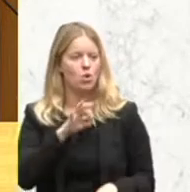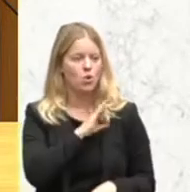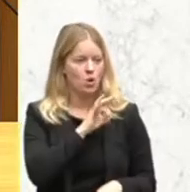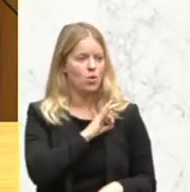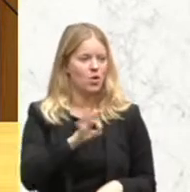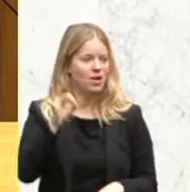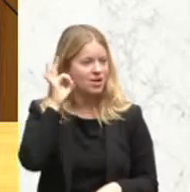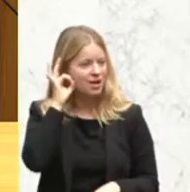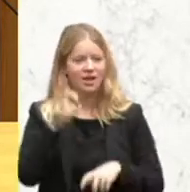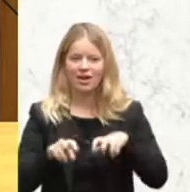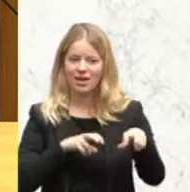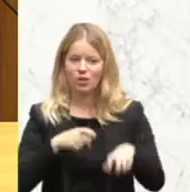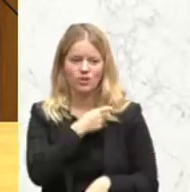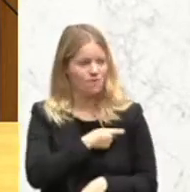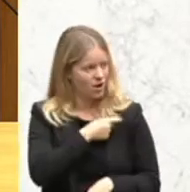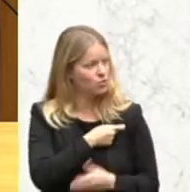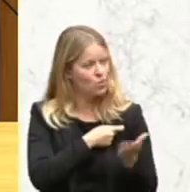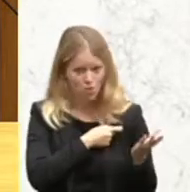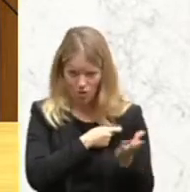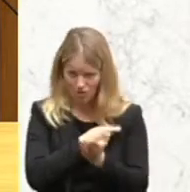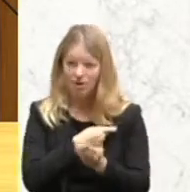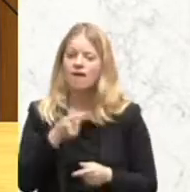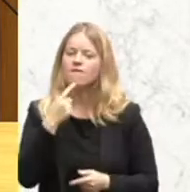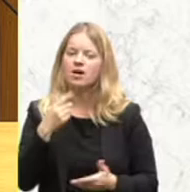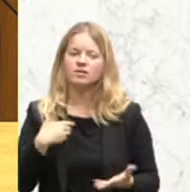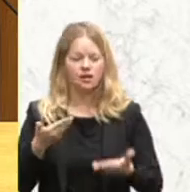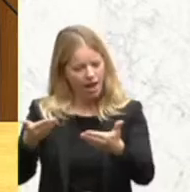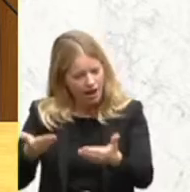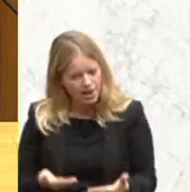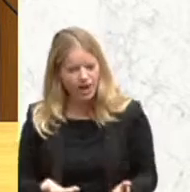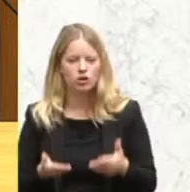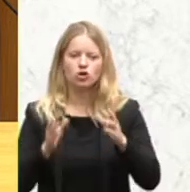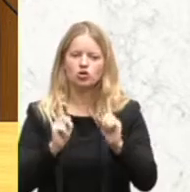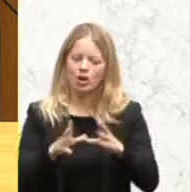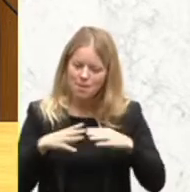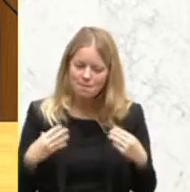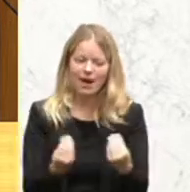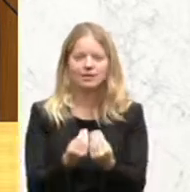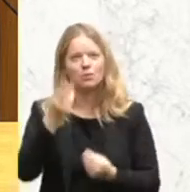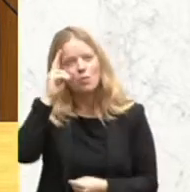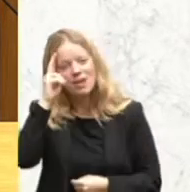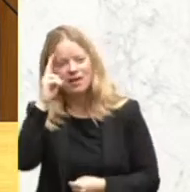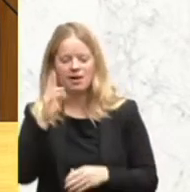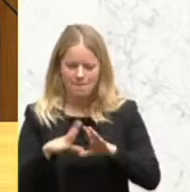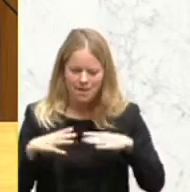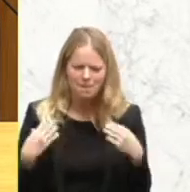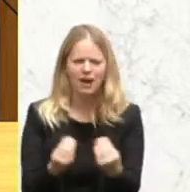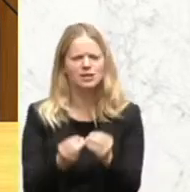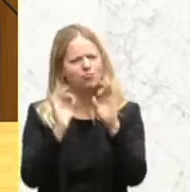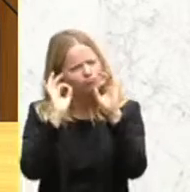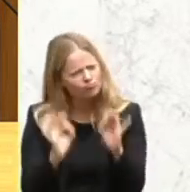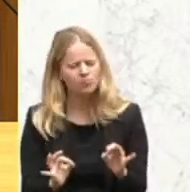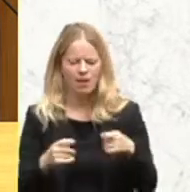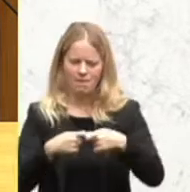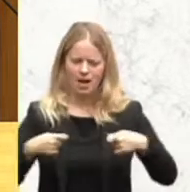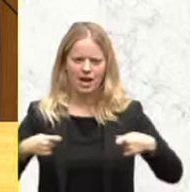Kolleginnen von den Regierungsfraktionen, die eingeladen haben zu einem gemeinsamen Nachdenken, damit wir gemeinsam effektive Maßnahmen zur